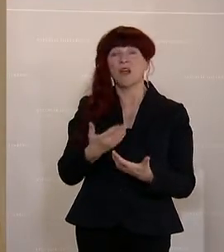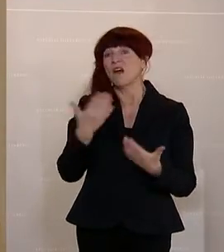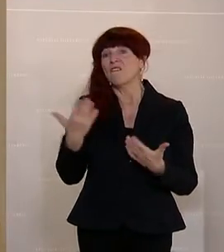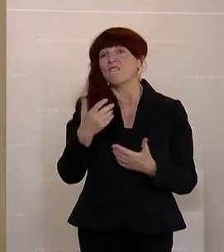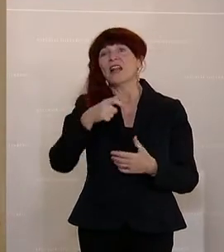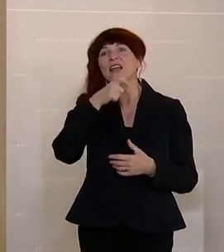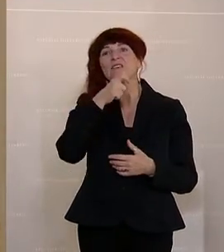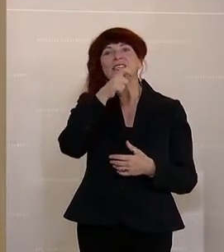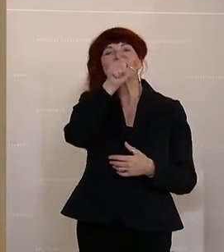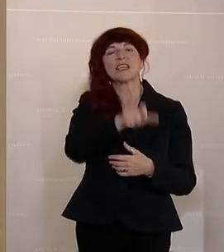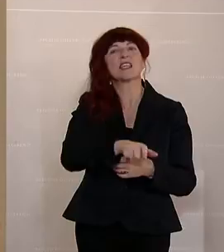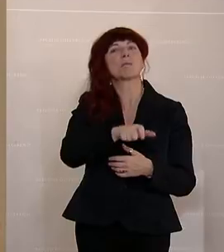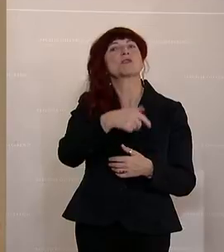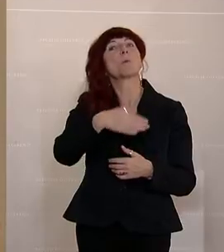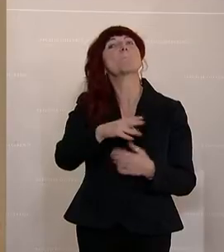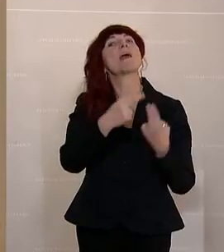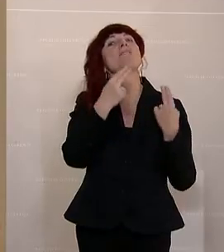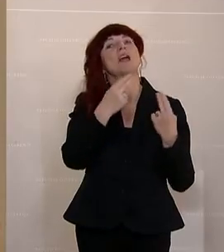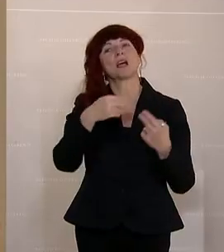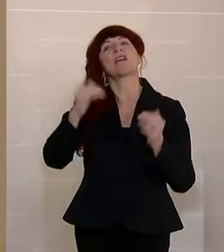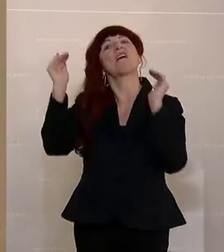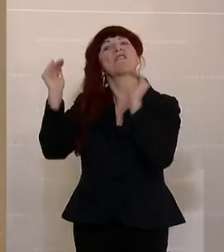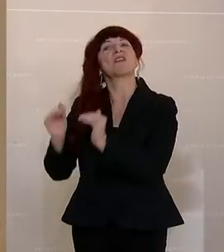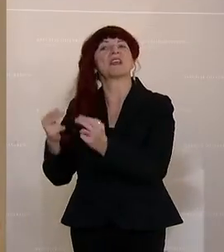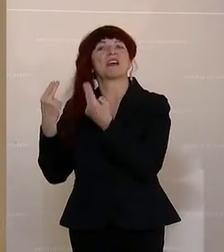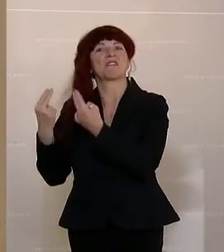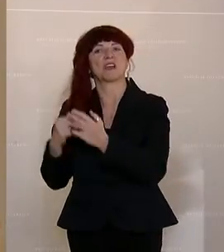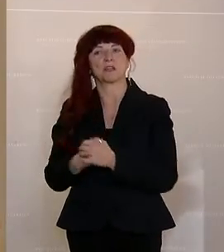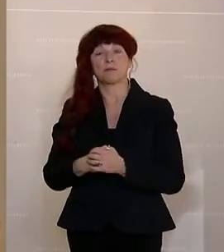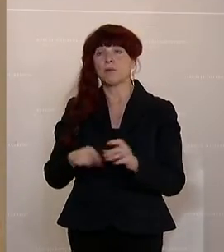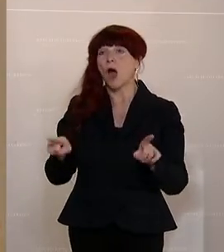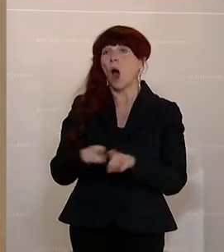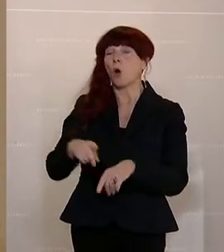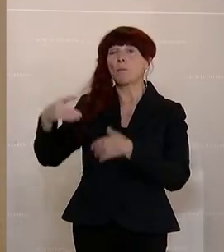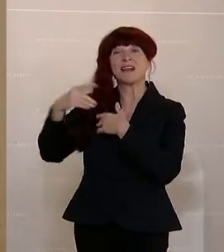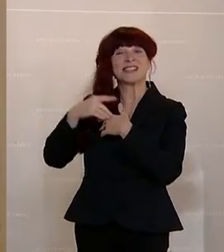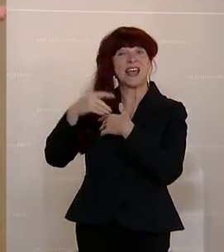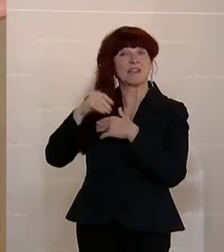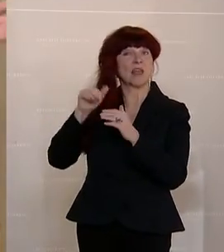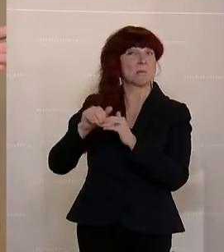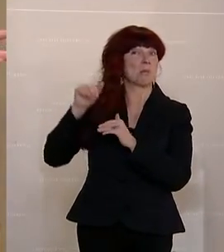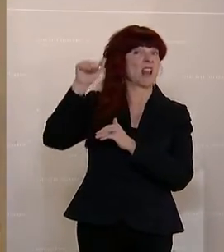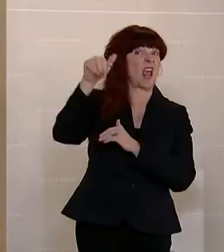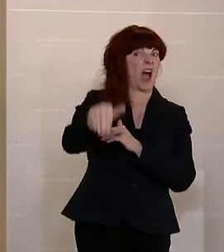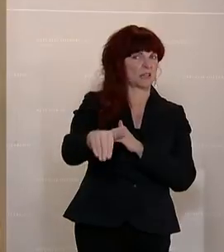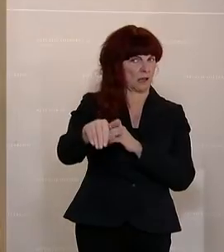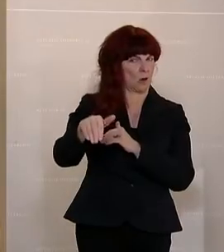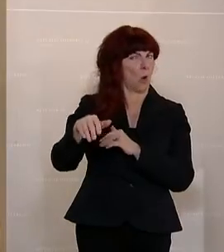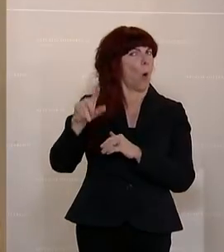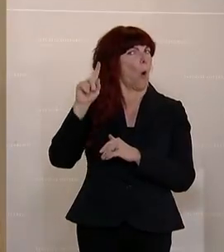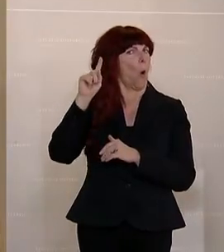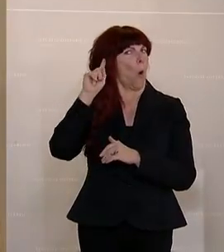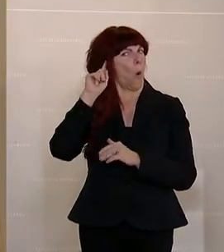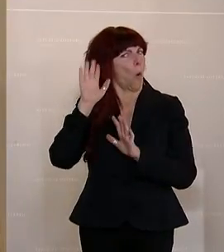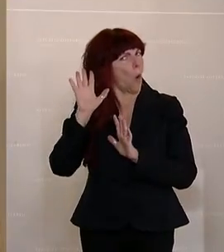ist mehr wert oder weniger wert? Und auch die Patientenmilliarde, die ja sehr groß immer